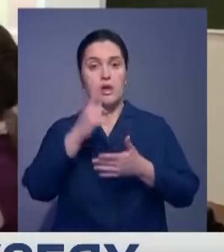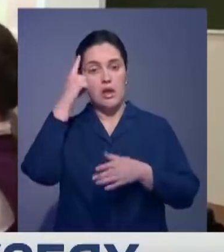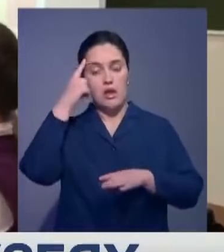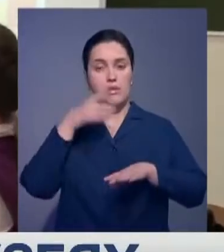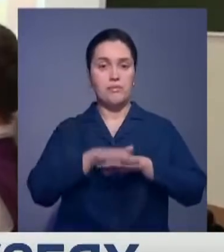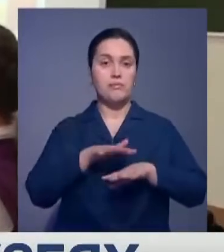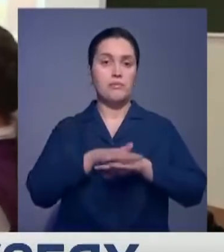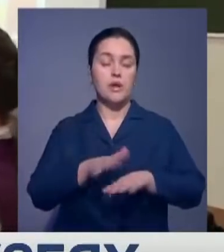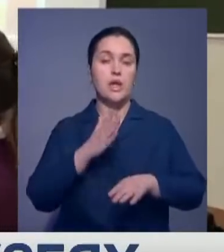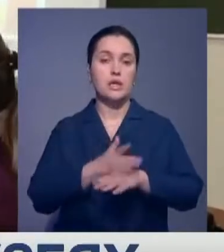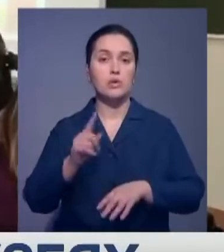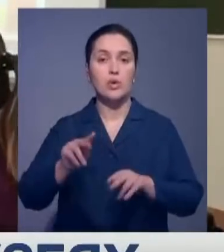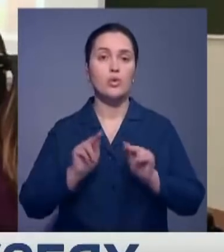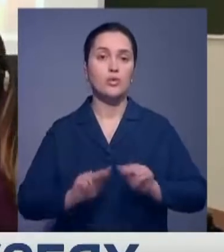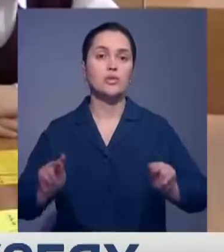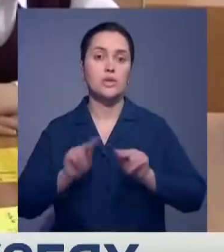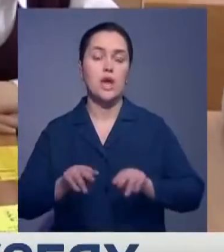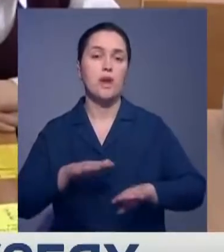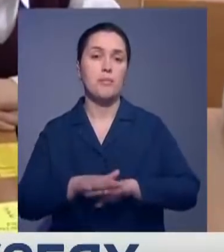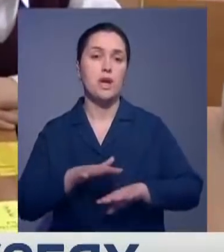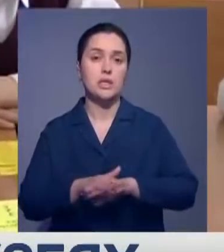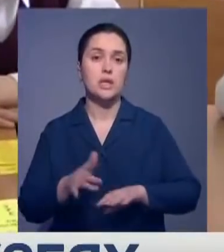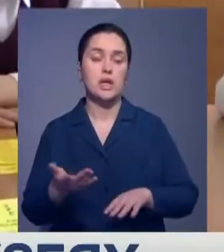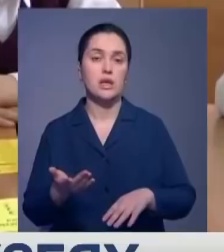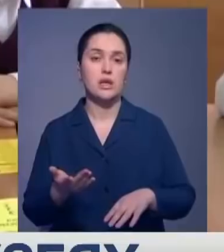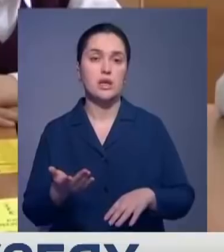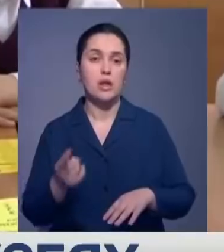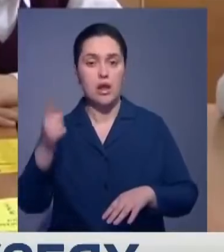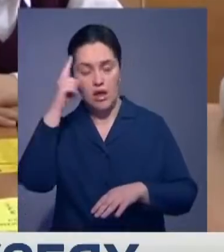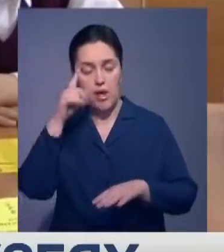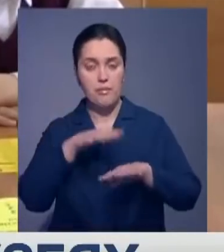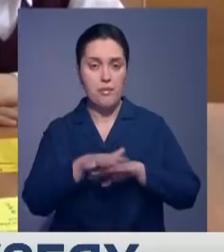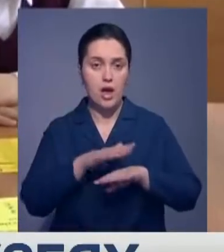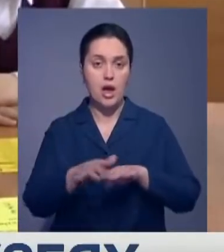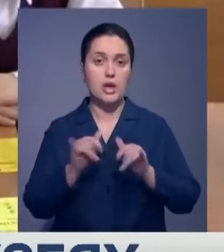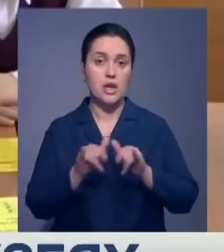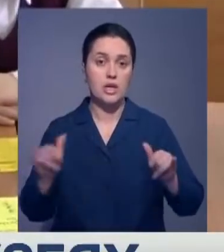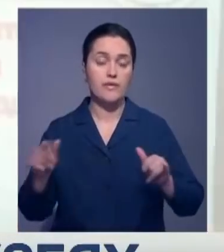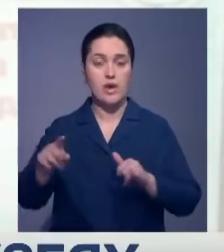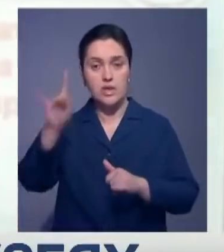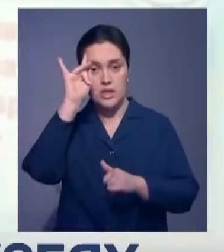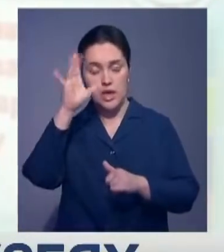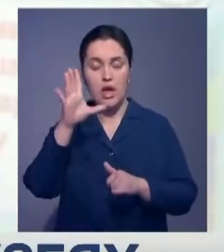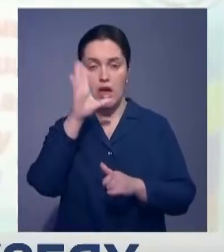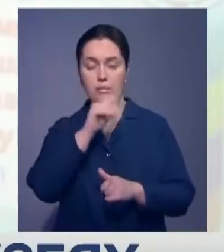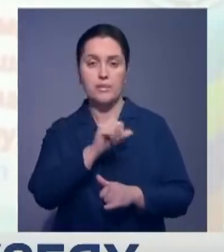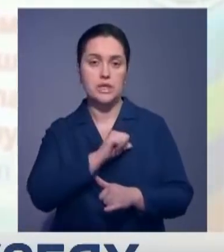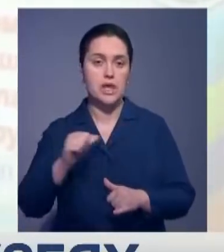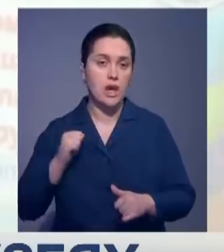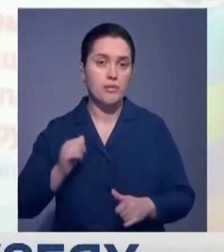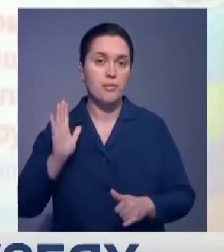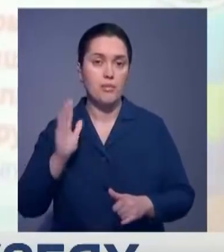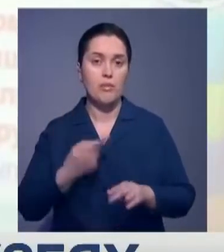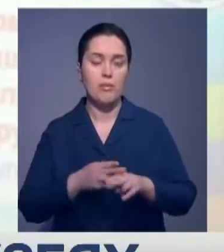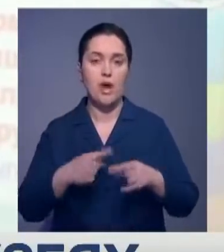мышления и анализа. Учитель математики Алия Сункарбекова говорит, что развивая математические способности, будущие чемпионы смогут самостоятельно проводить